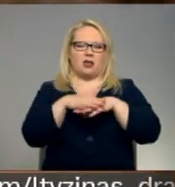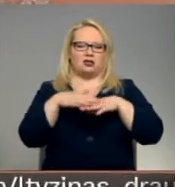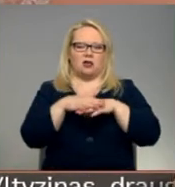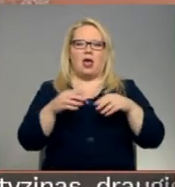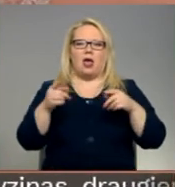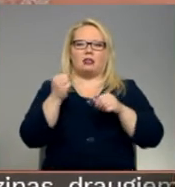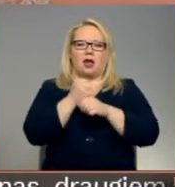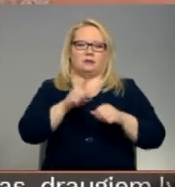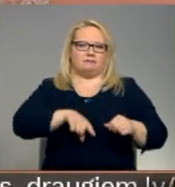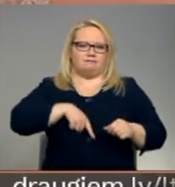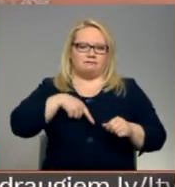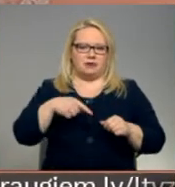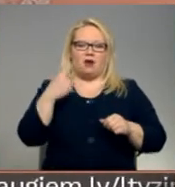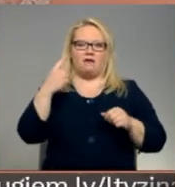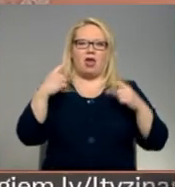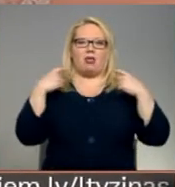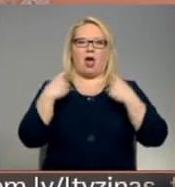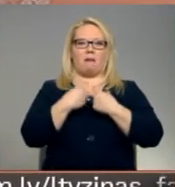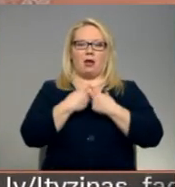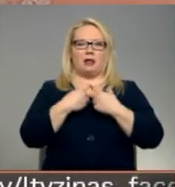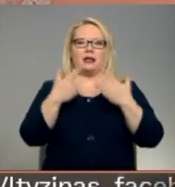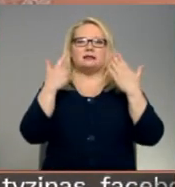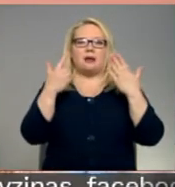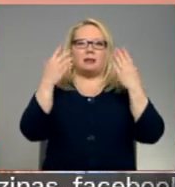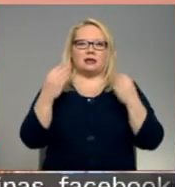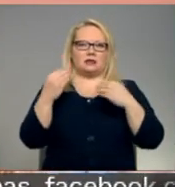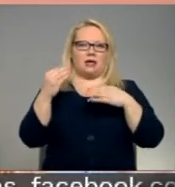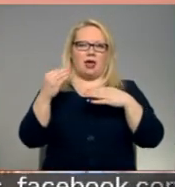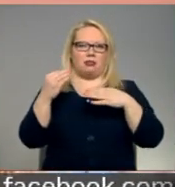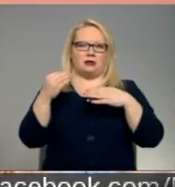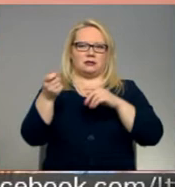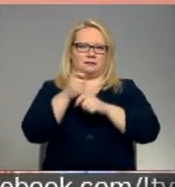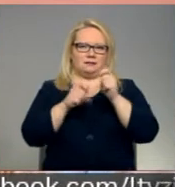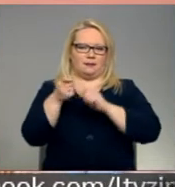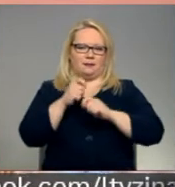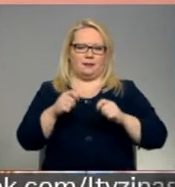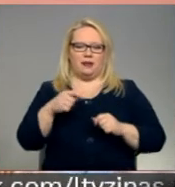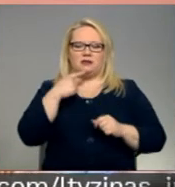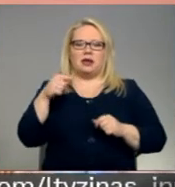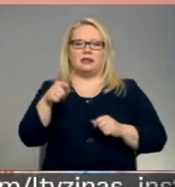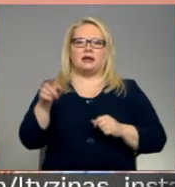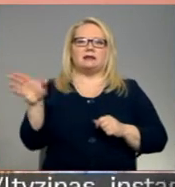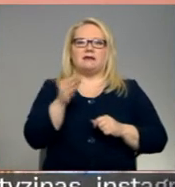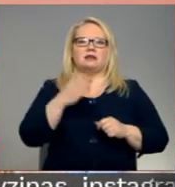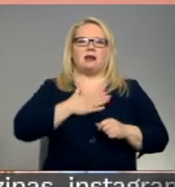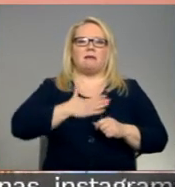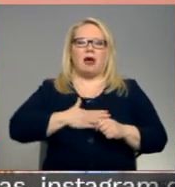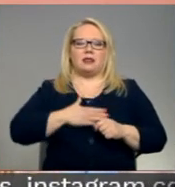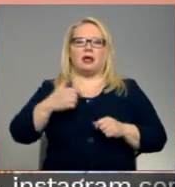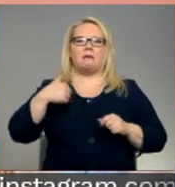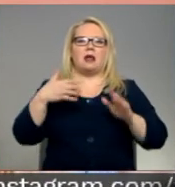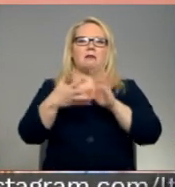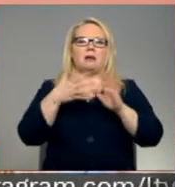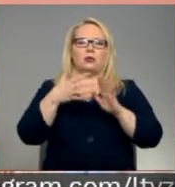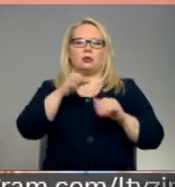laikietilpīgs un piemēram vienu apkakli veido septiņas dienas. Man tas viss ļoti patīk. Man trūkst